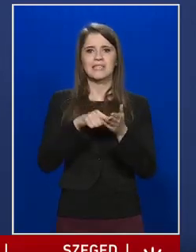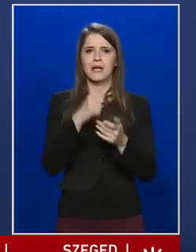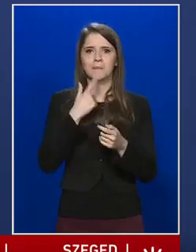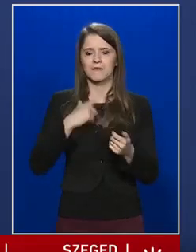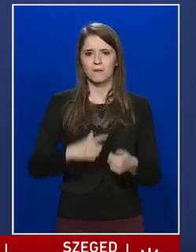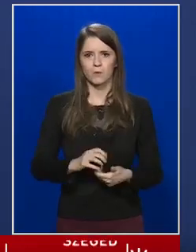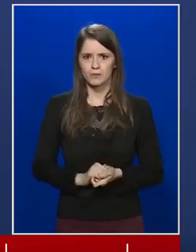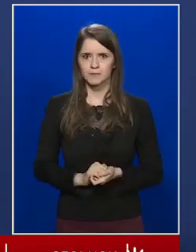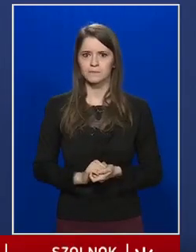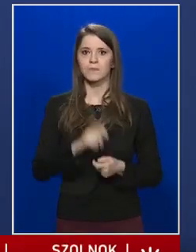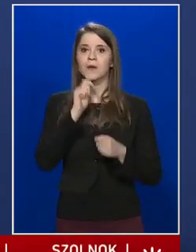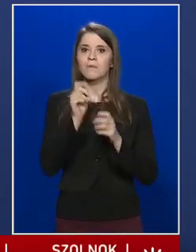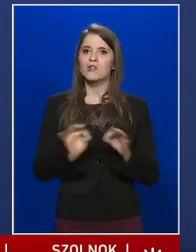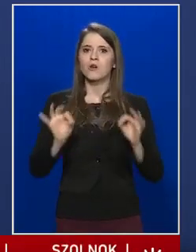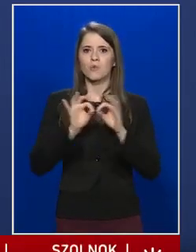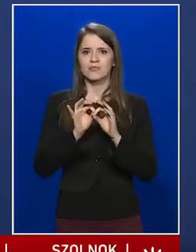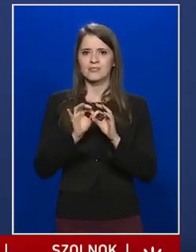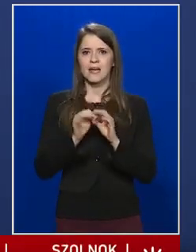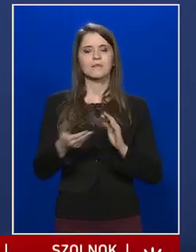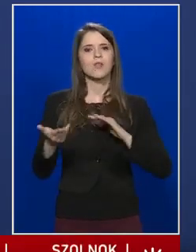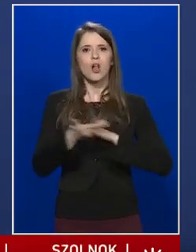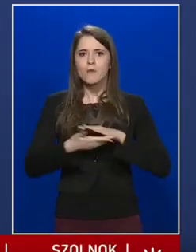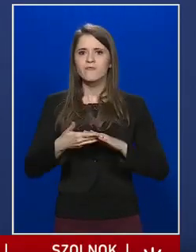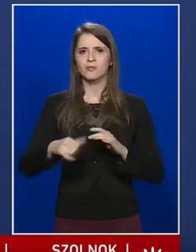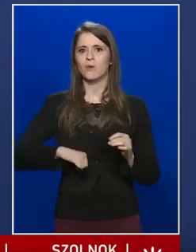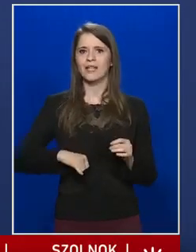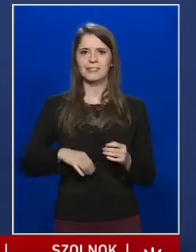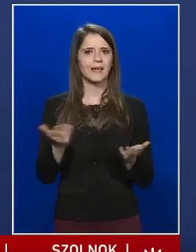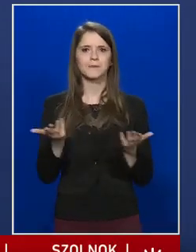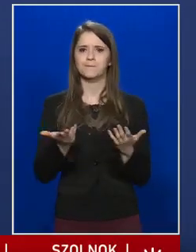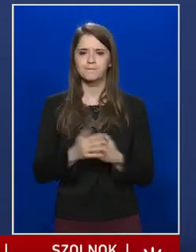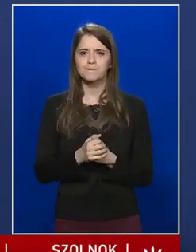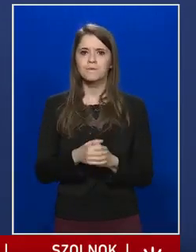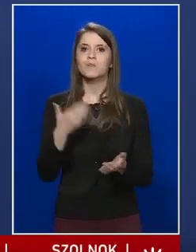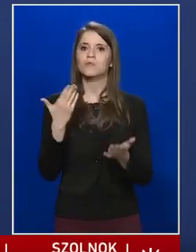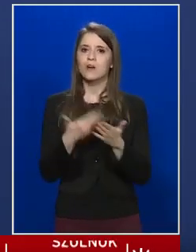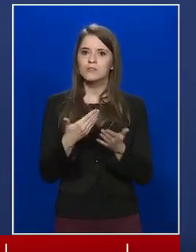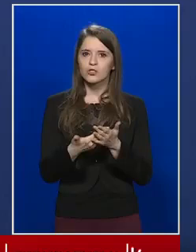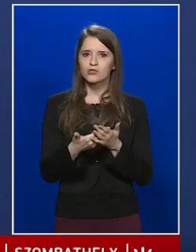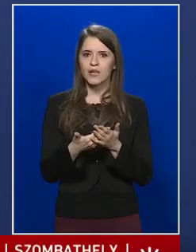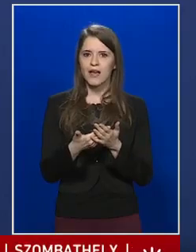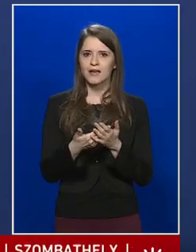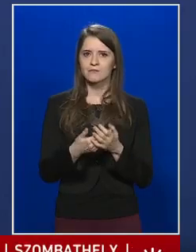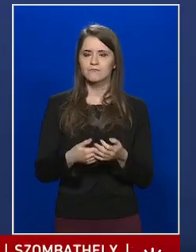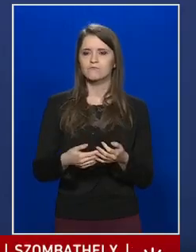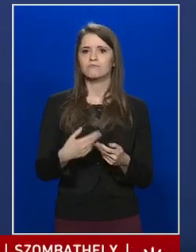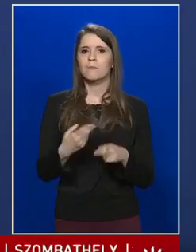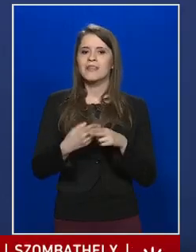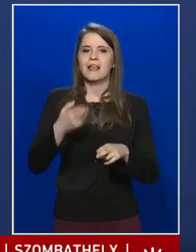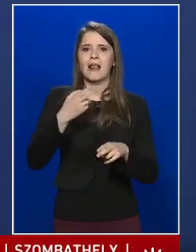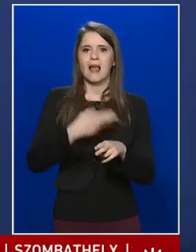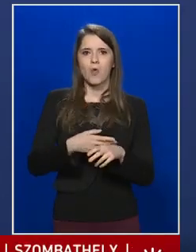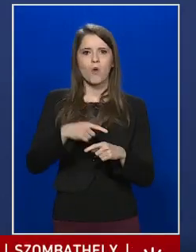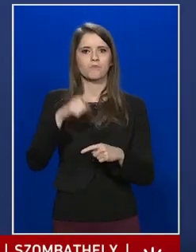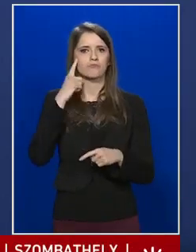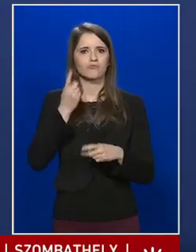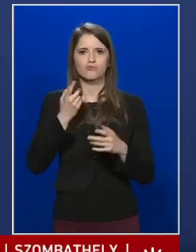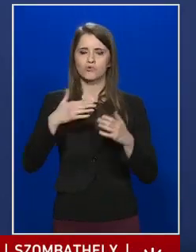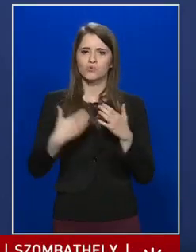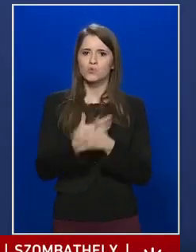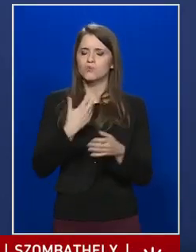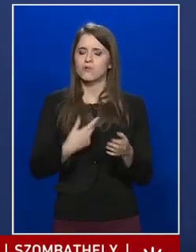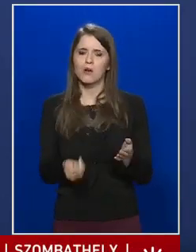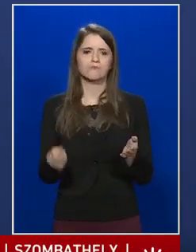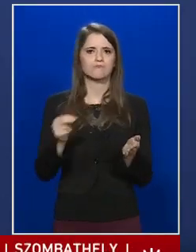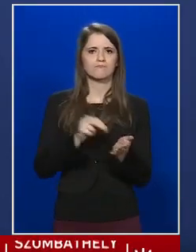Magyarország alapvető érdeke az, hogy a gazdaság minél előbb talpra álljon, és legalább